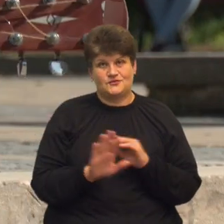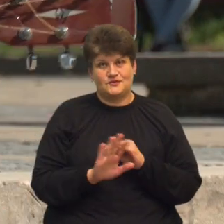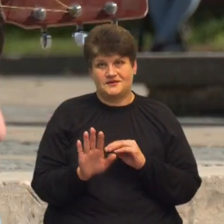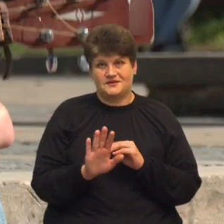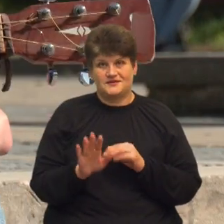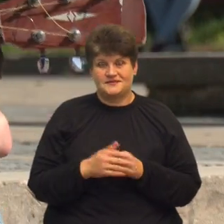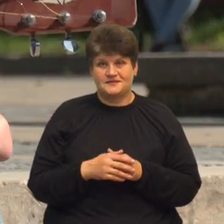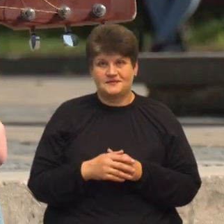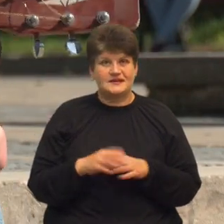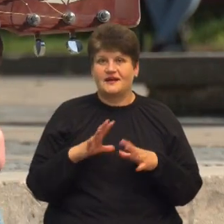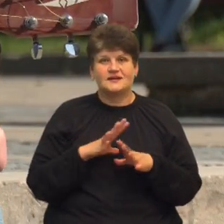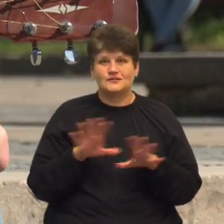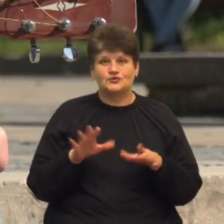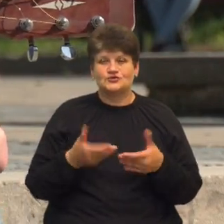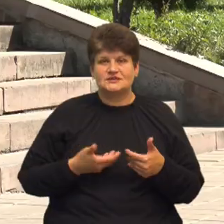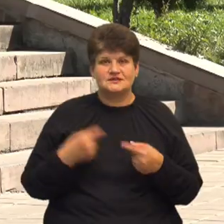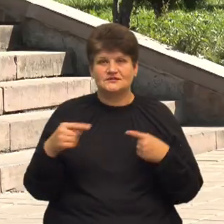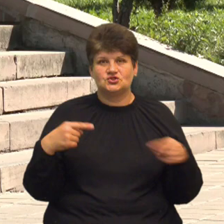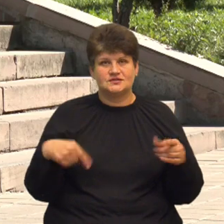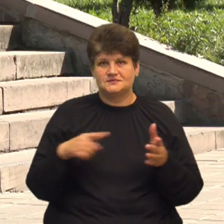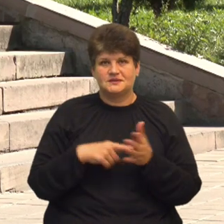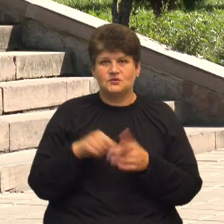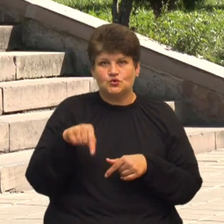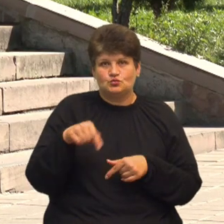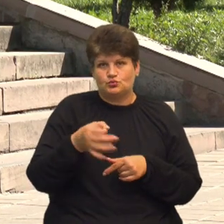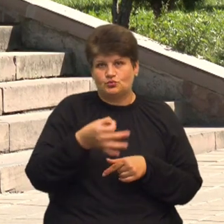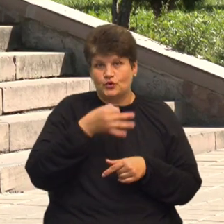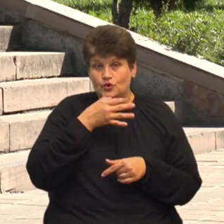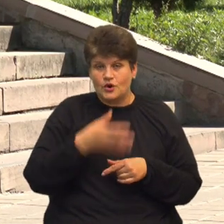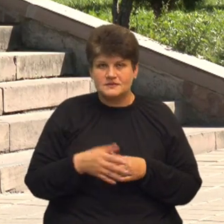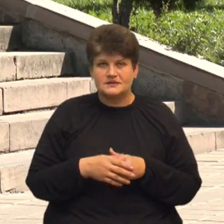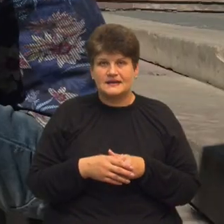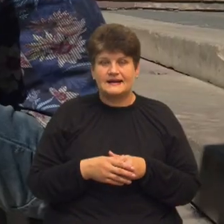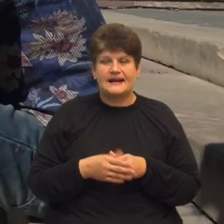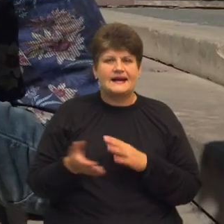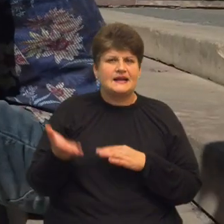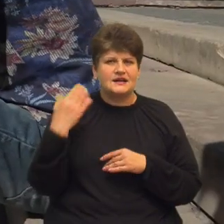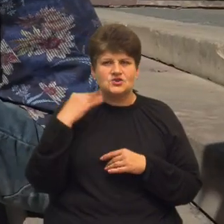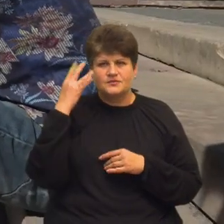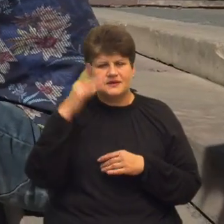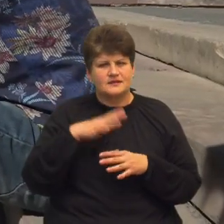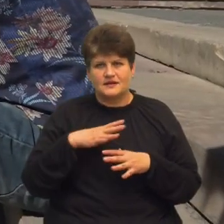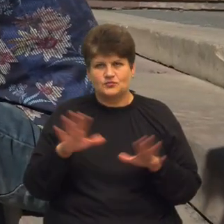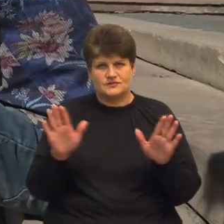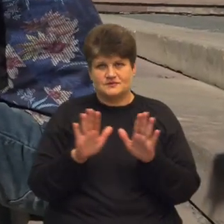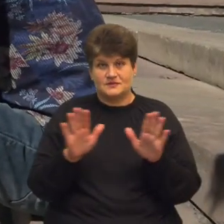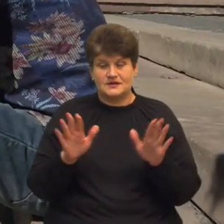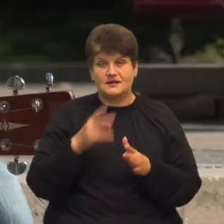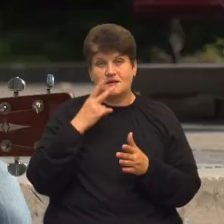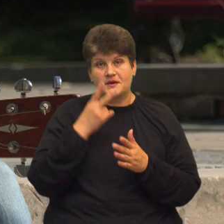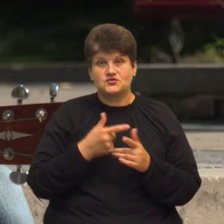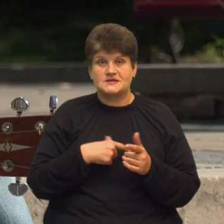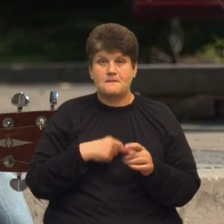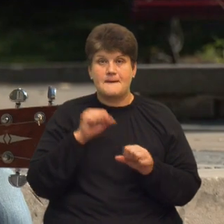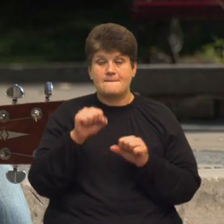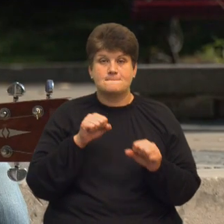Не буду жити в інших містах, мені тут подобається. Вова каже, раніше і не мріяв бути співаком. Бачив себе у майбутньому боксером.